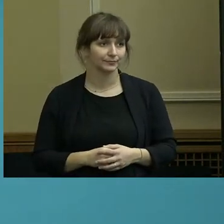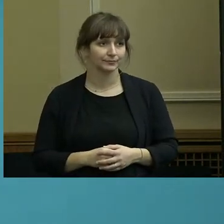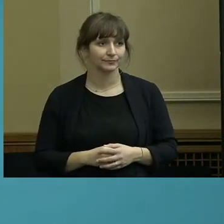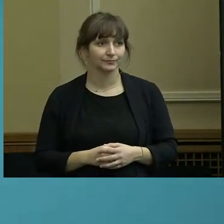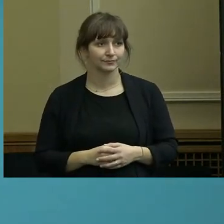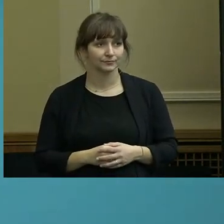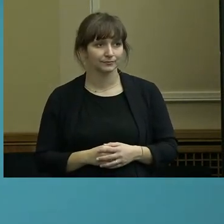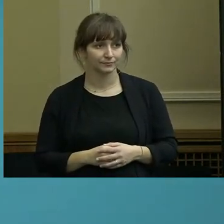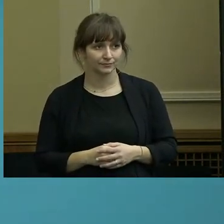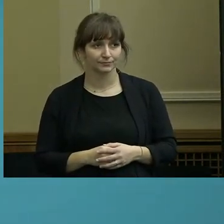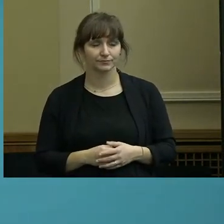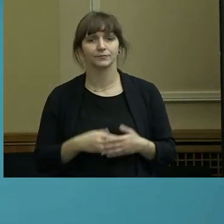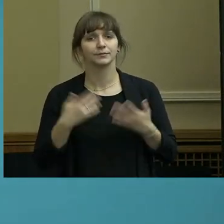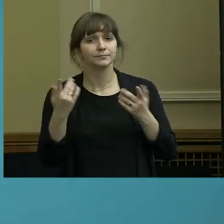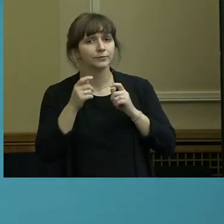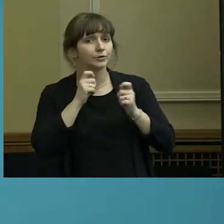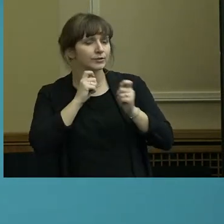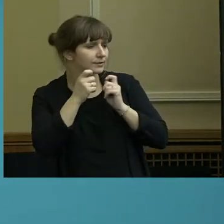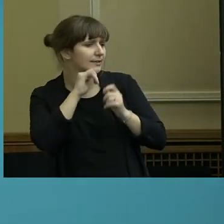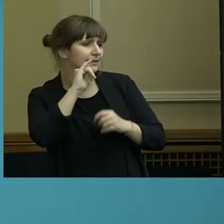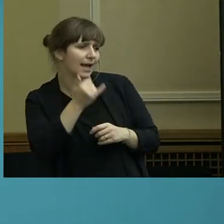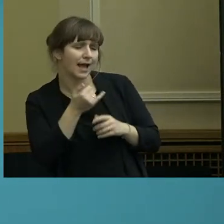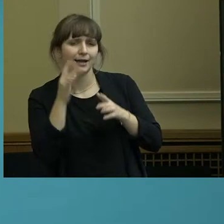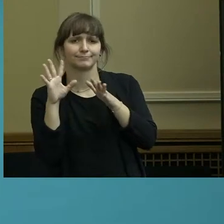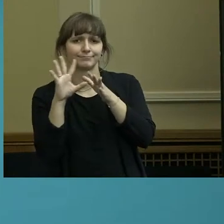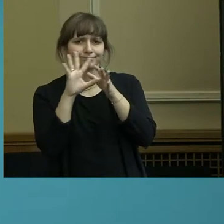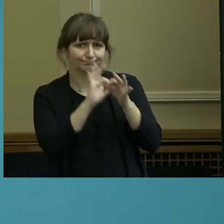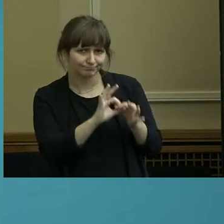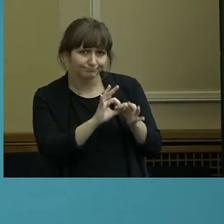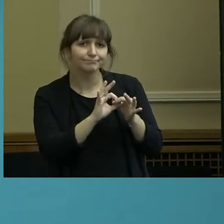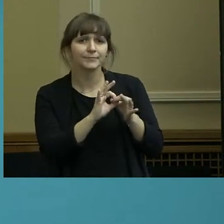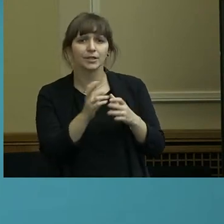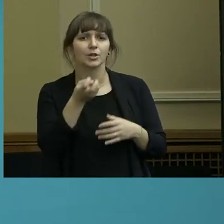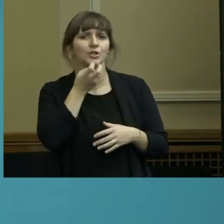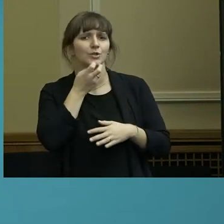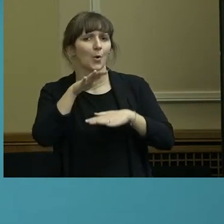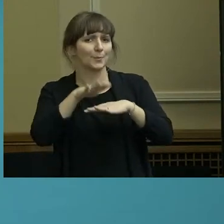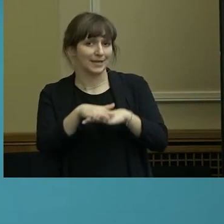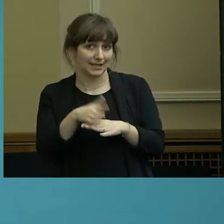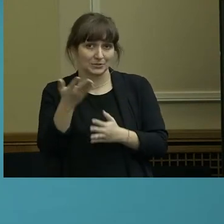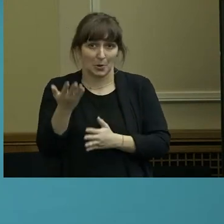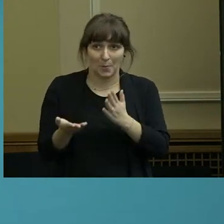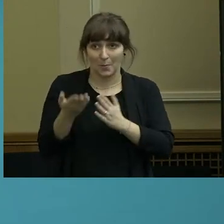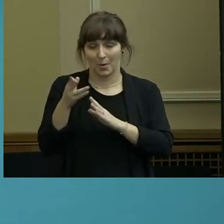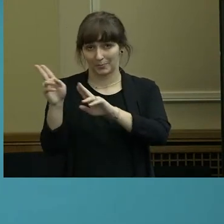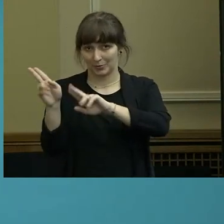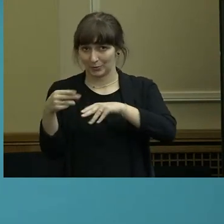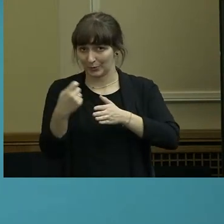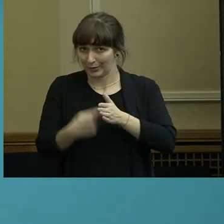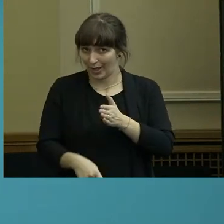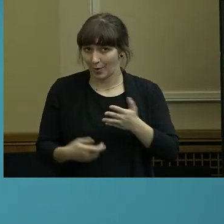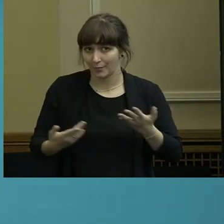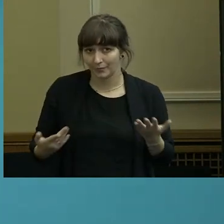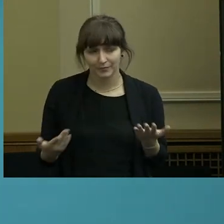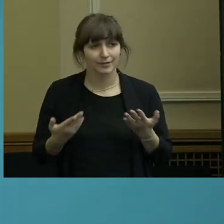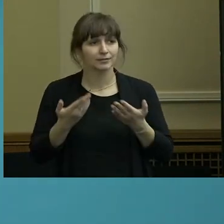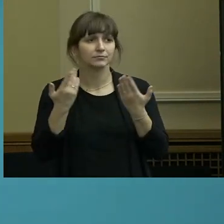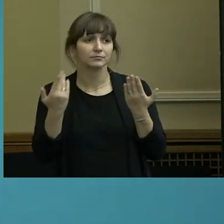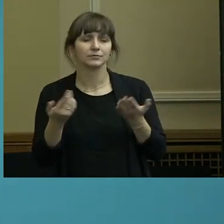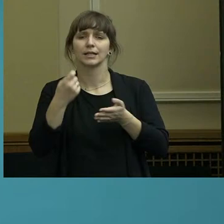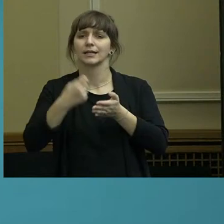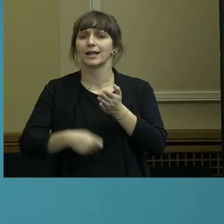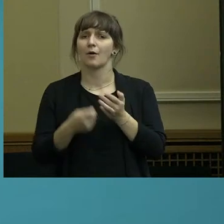Ja, eigentlich schließt unmittelbar an zum möglichen Rückkauf des Stromnetzes. Welches Verfahren zur Berechnung des